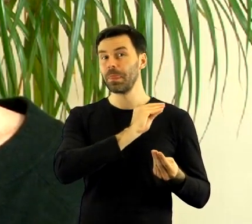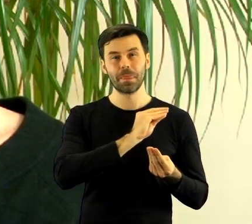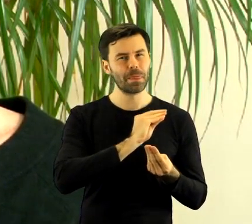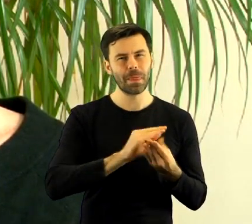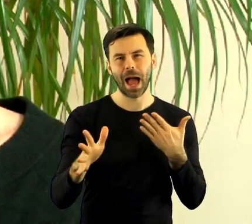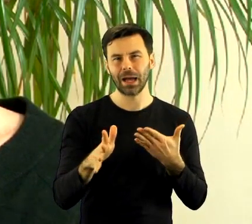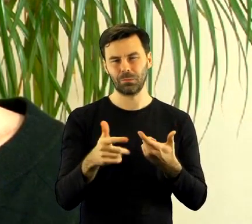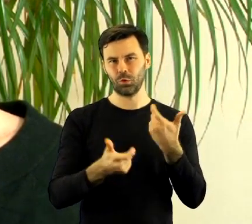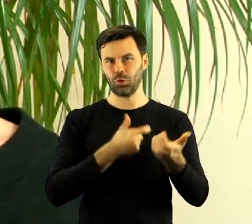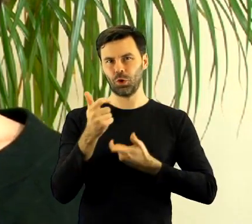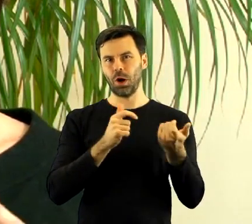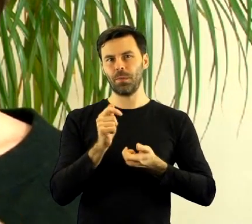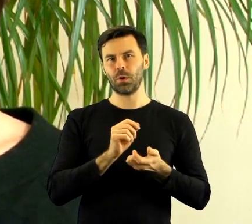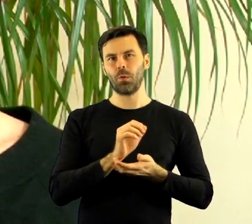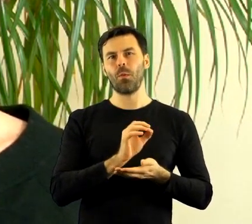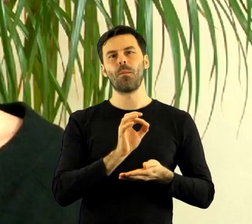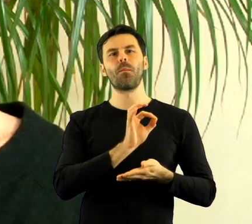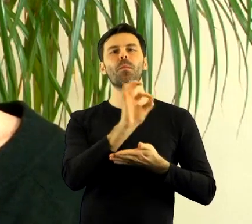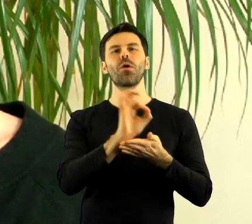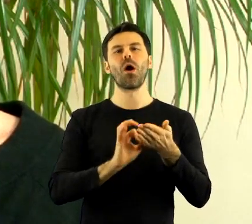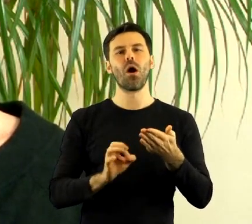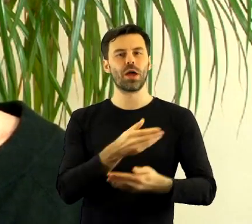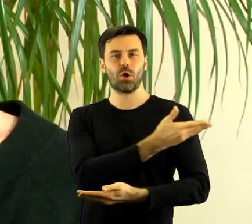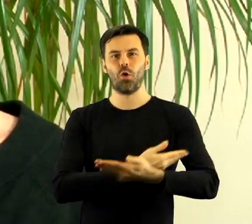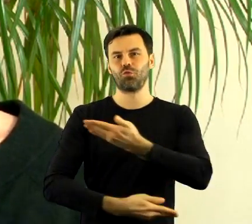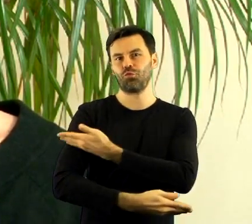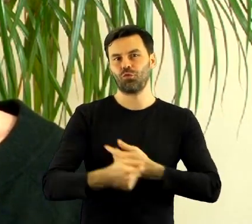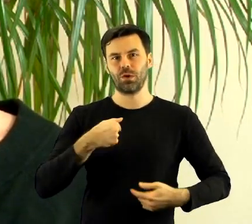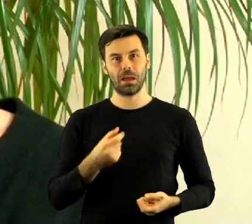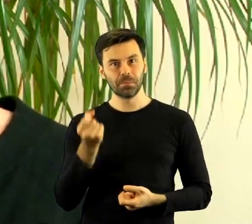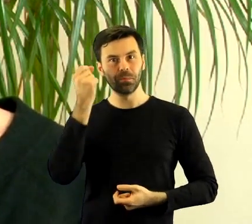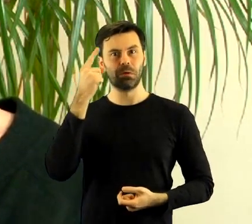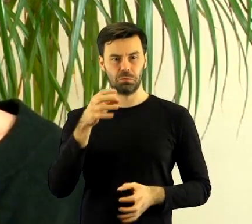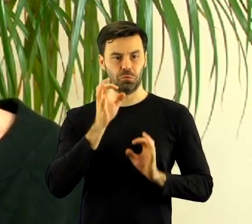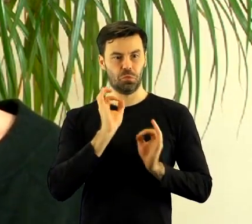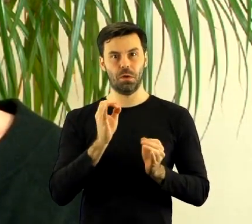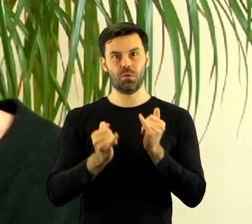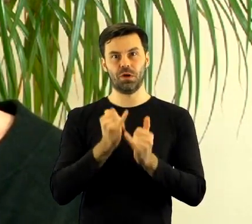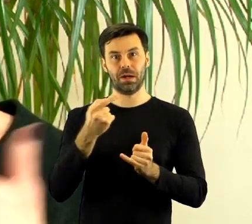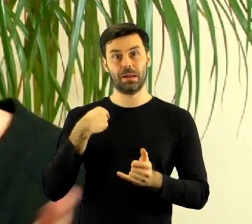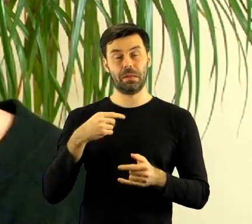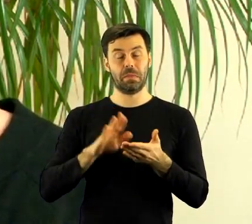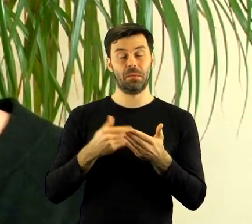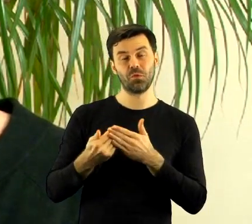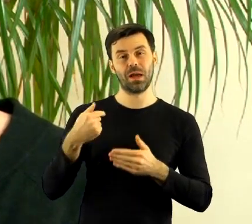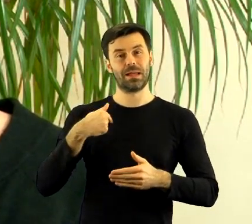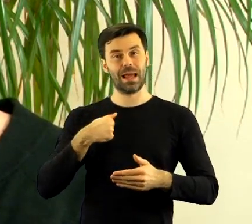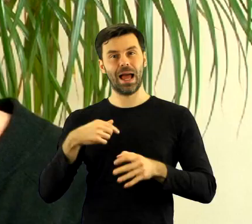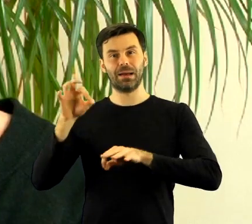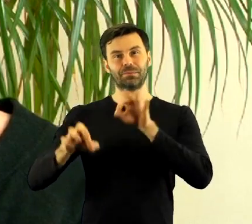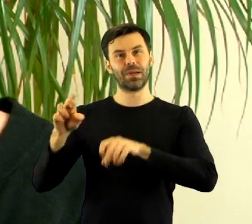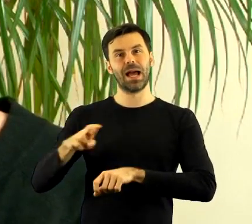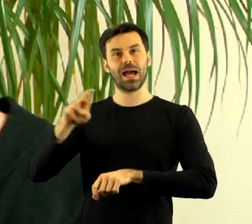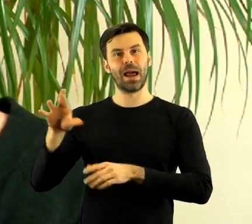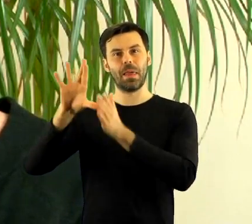zaprojektowanie naszych koszulek, które wymyśliliśmy, że dobrze by było mieć, żebyśmy byli rozpoznawalni, chodząc na sesje